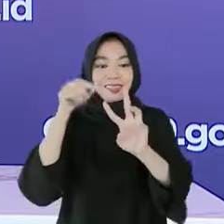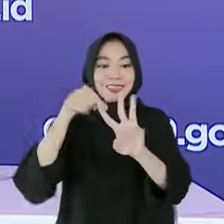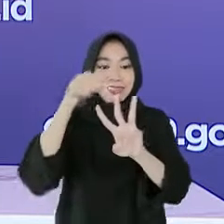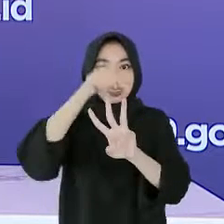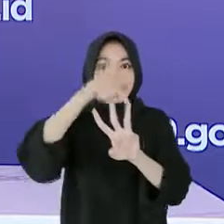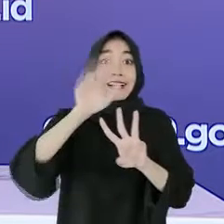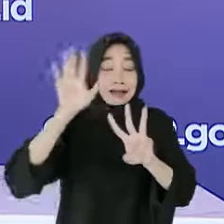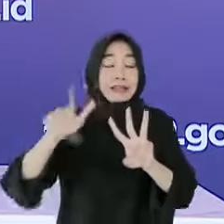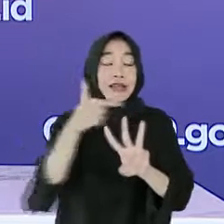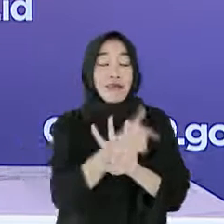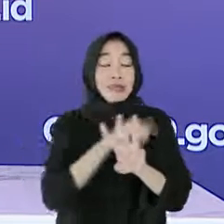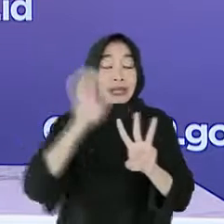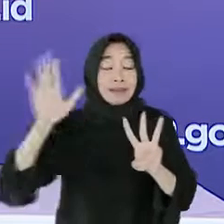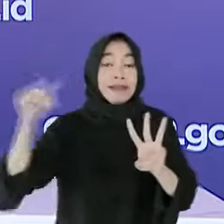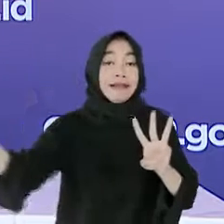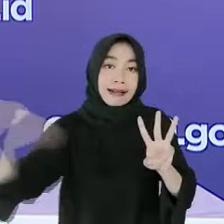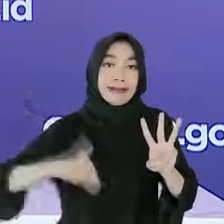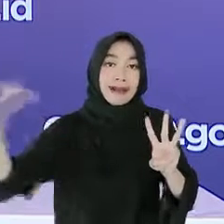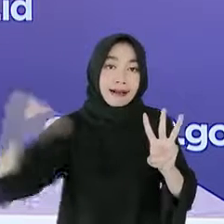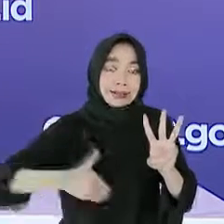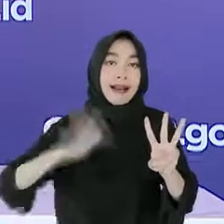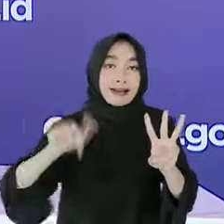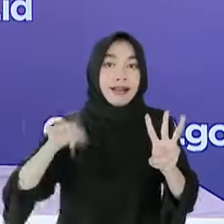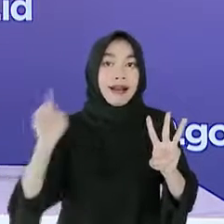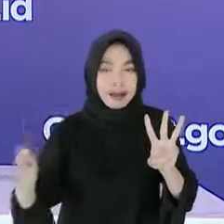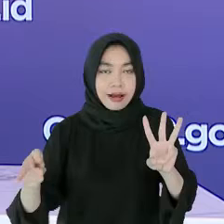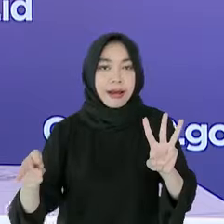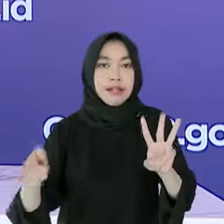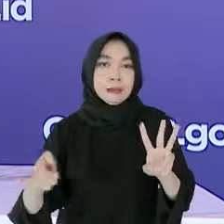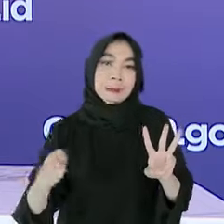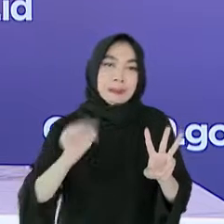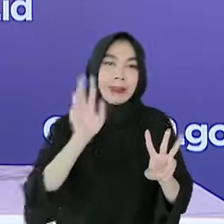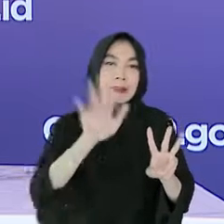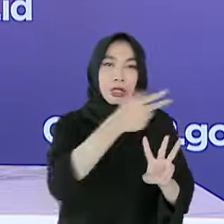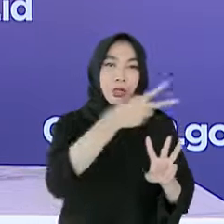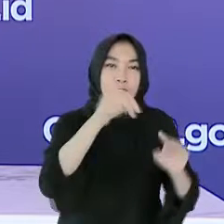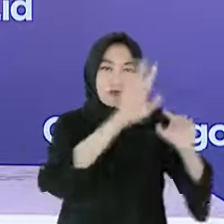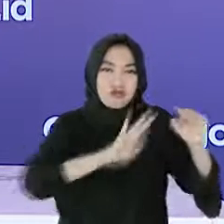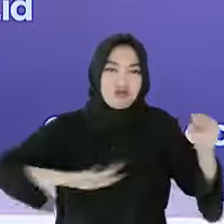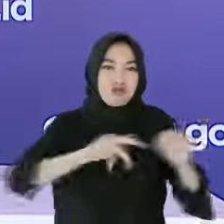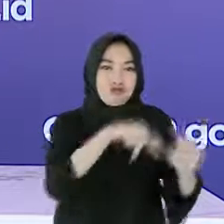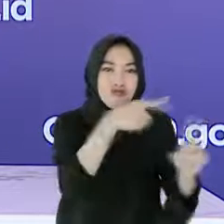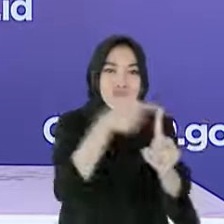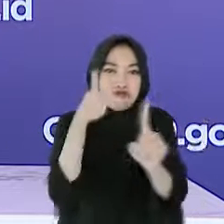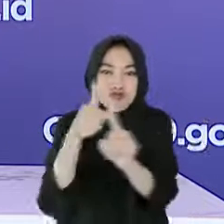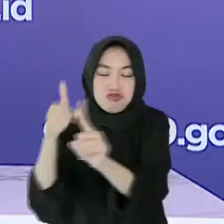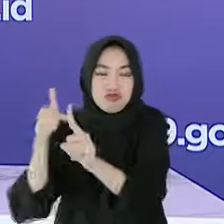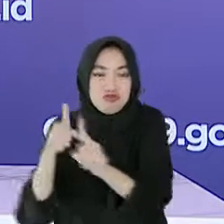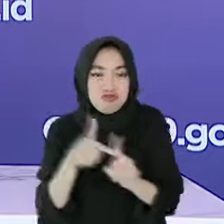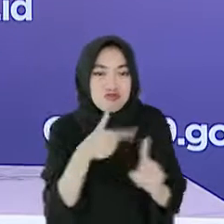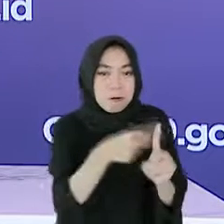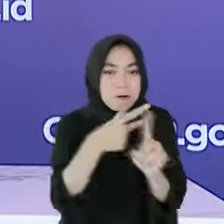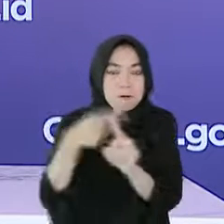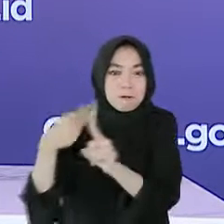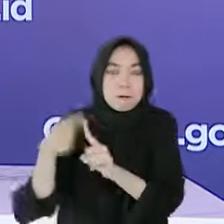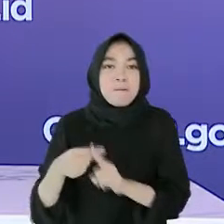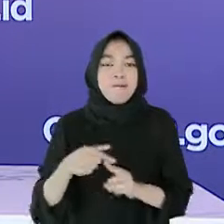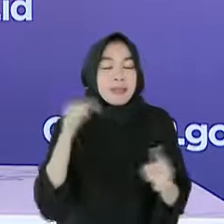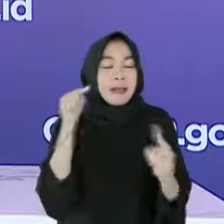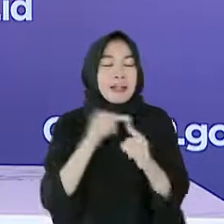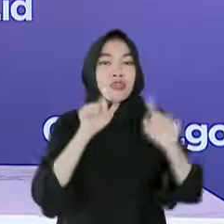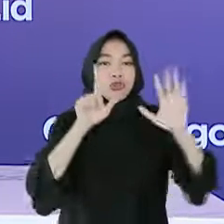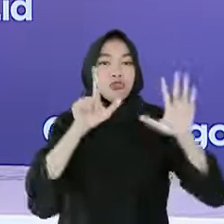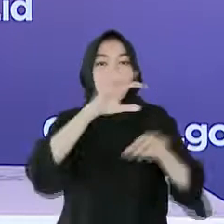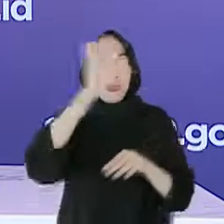masih akan terus mendatangkan dan juga segera melakukan distribusi vaksin di seluruh Indonesia, sehingga target sebesar 70%